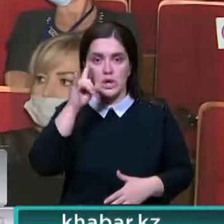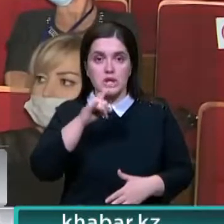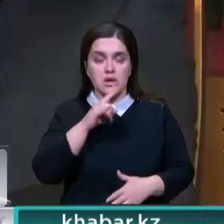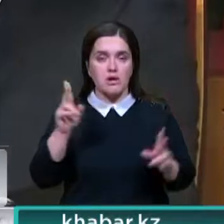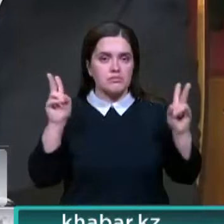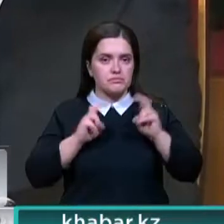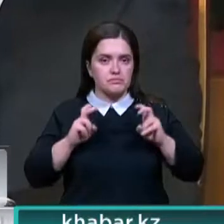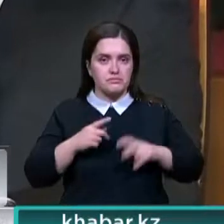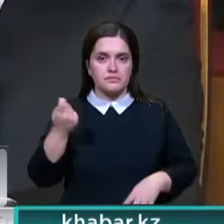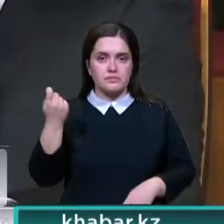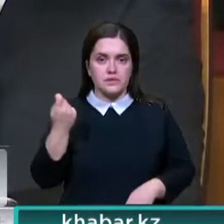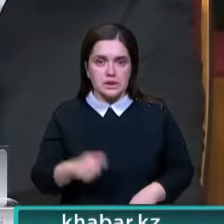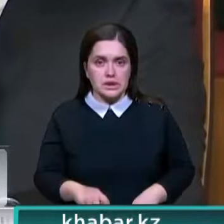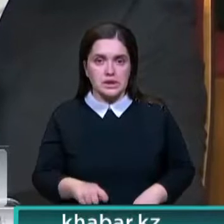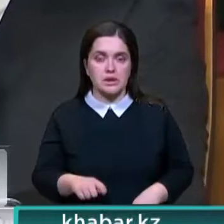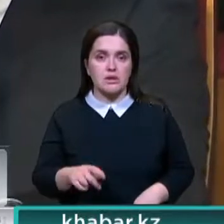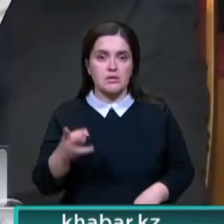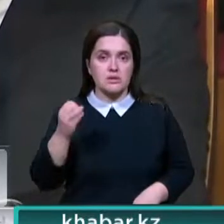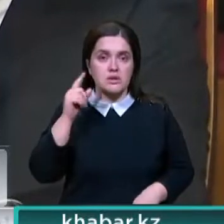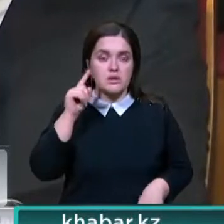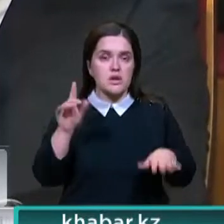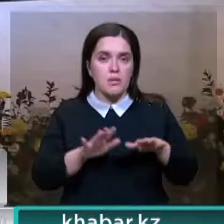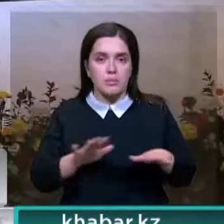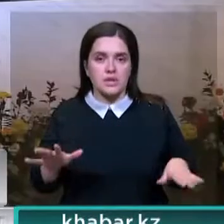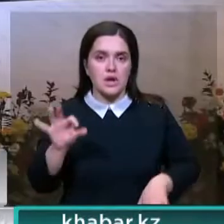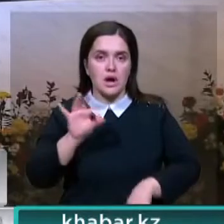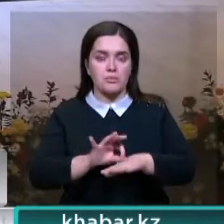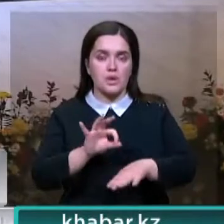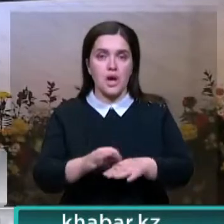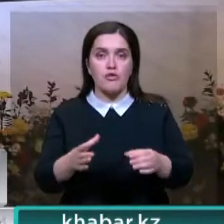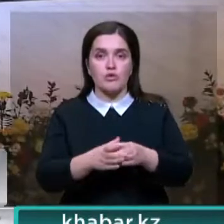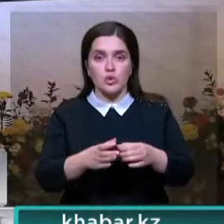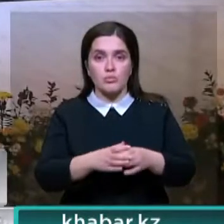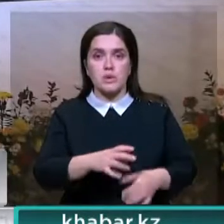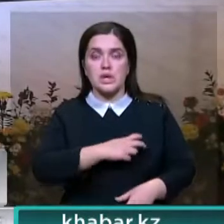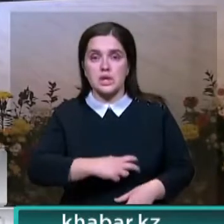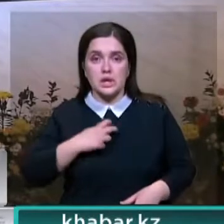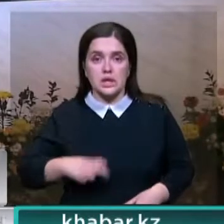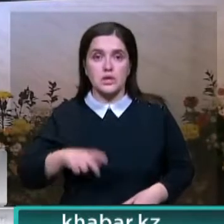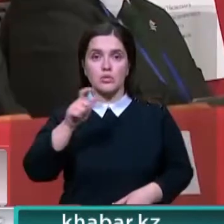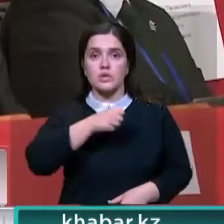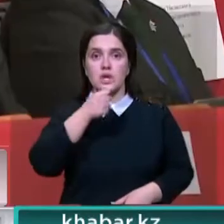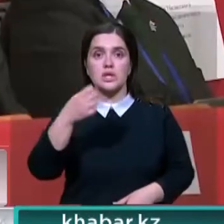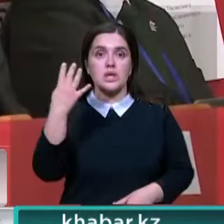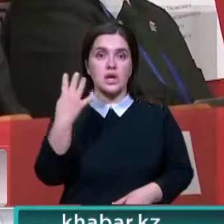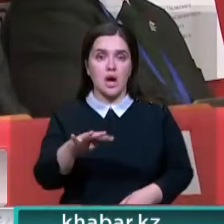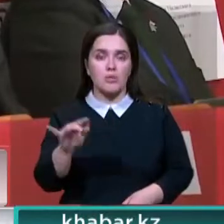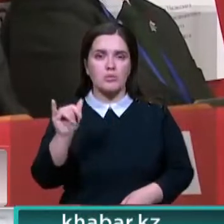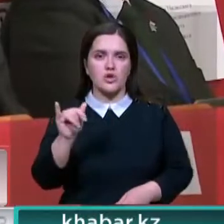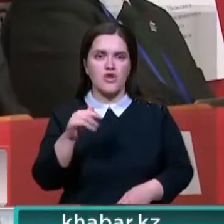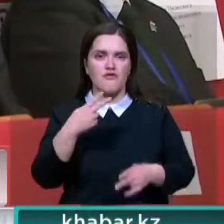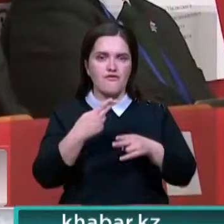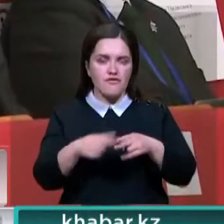Многие казахстанцы не проходят скрининг и могут попросту не подозревать о болезни. В группе риска люди старше 40,